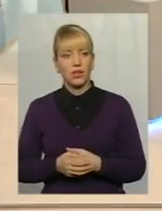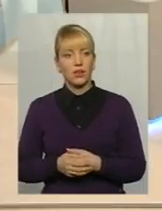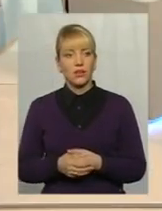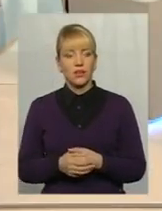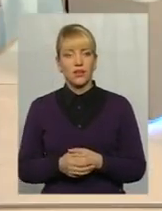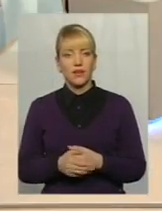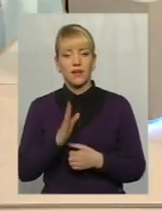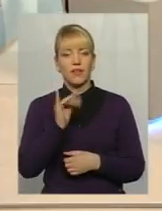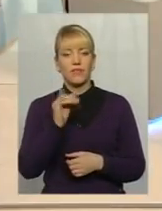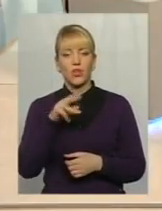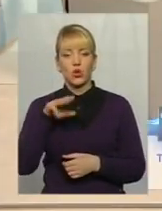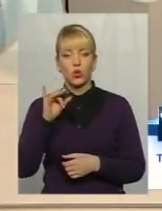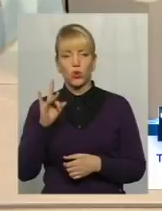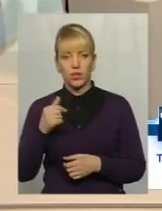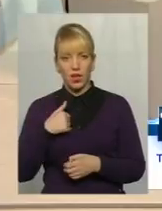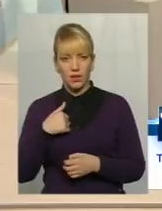Віктор, я.